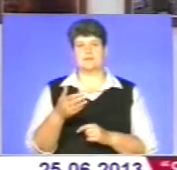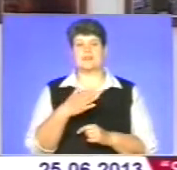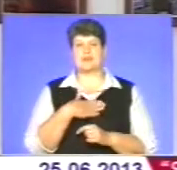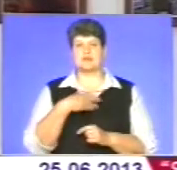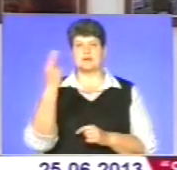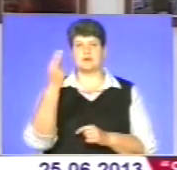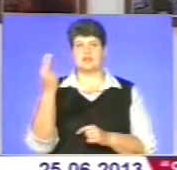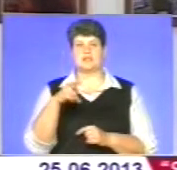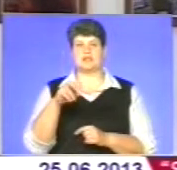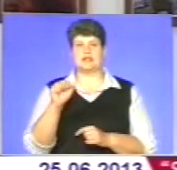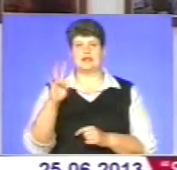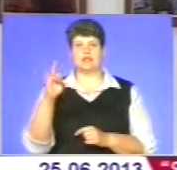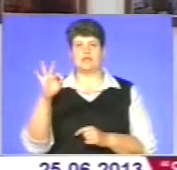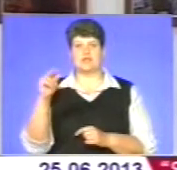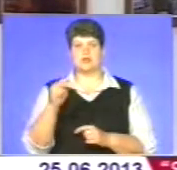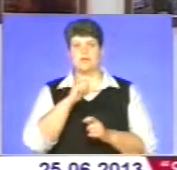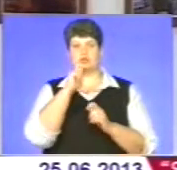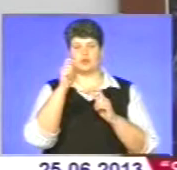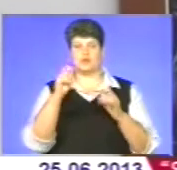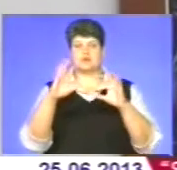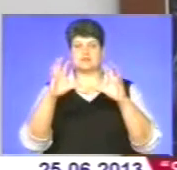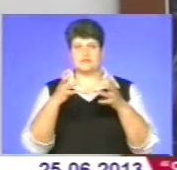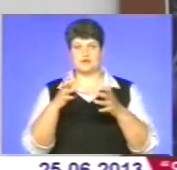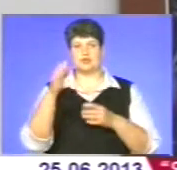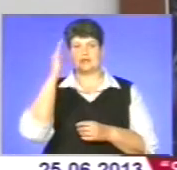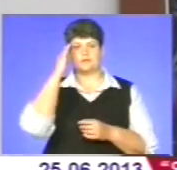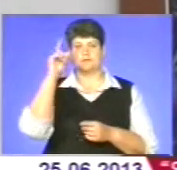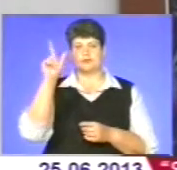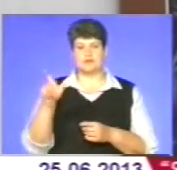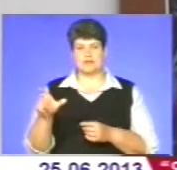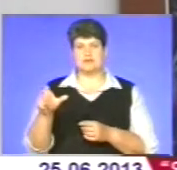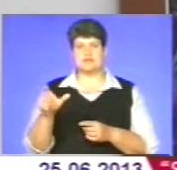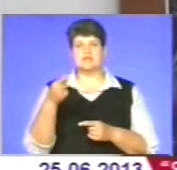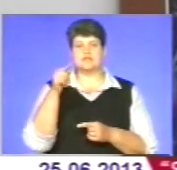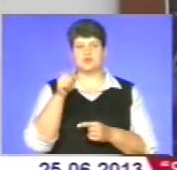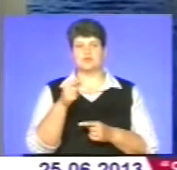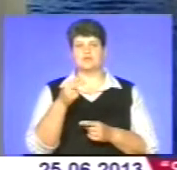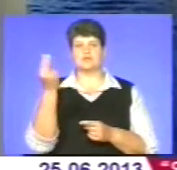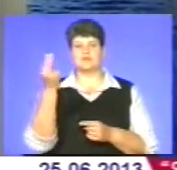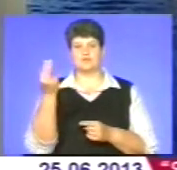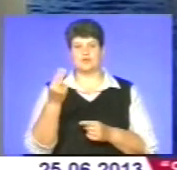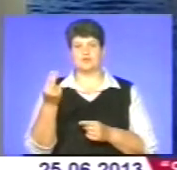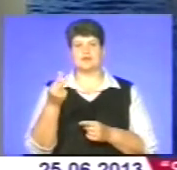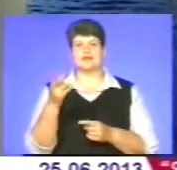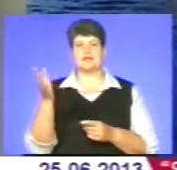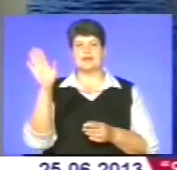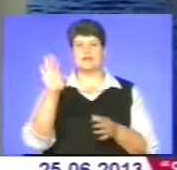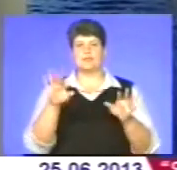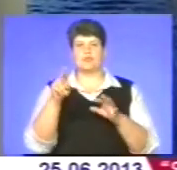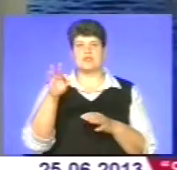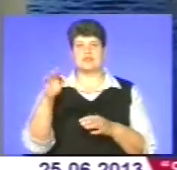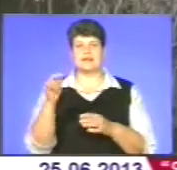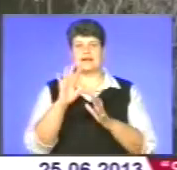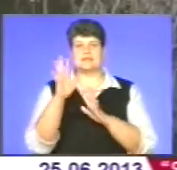малівнича лановедчина подарувала світові такого генія. Із ткацьких візерунків його батька, переплетених гіль подільських лісів,